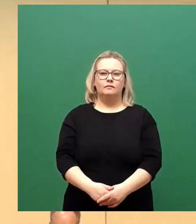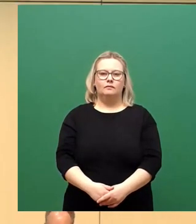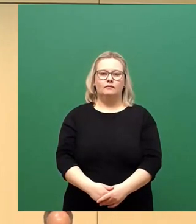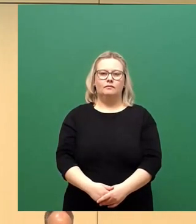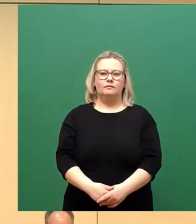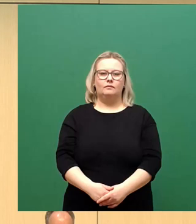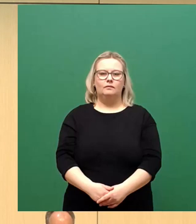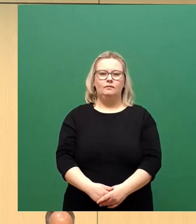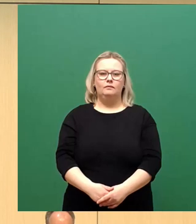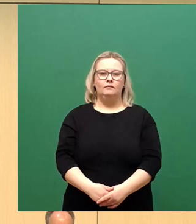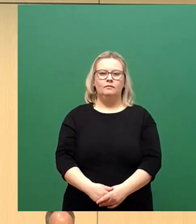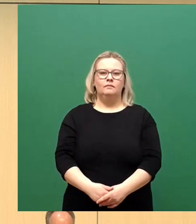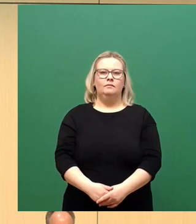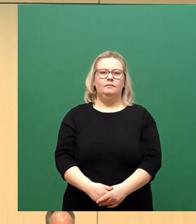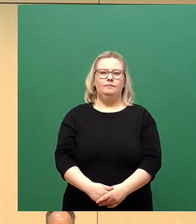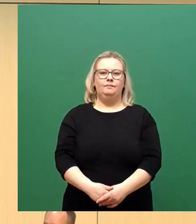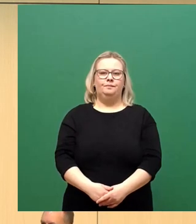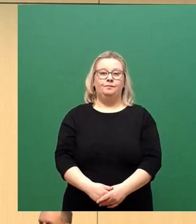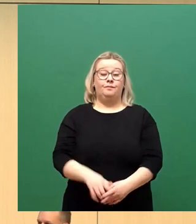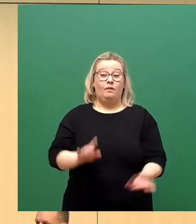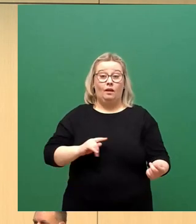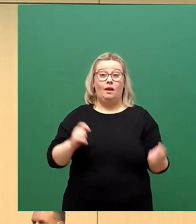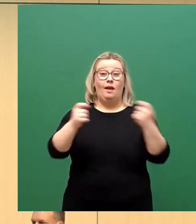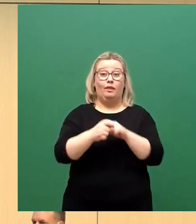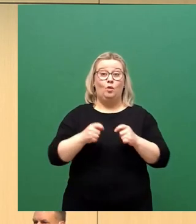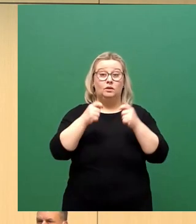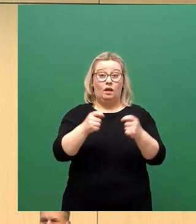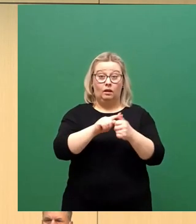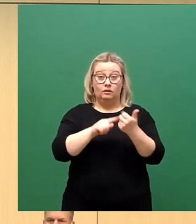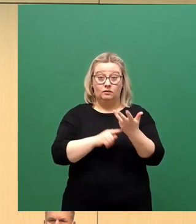So, ich frage ab, ob die Änderungsanträge eingebracht werden sollen. CDU,